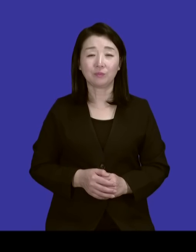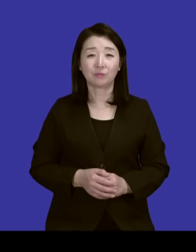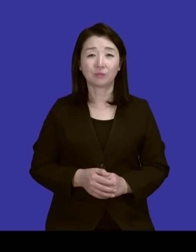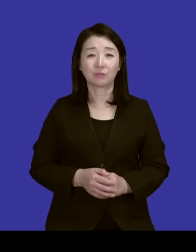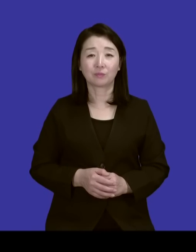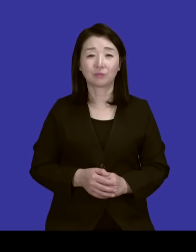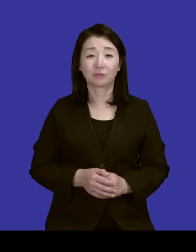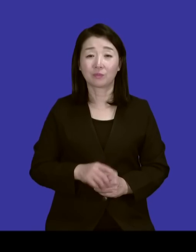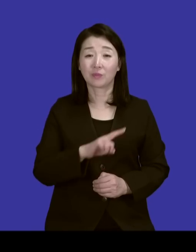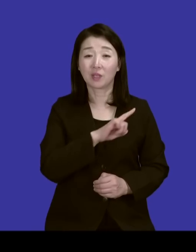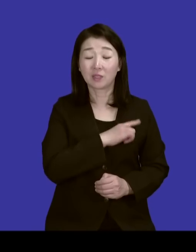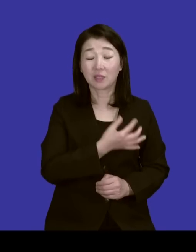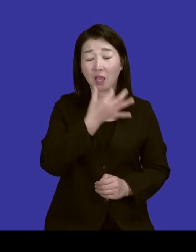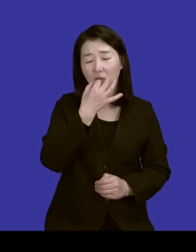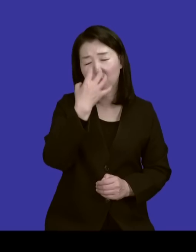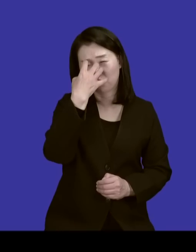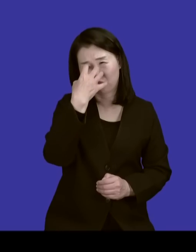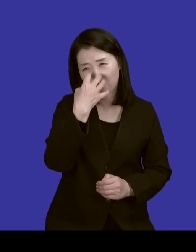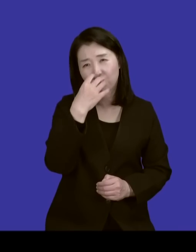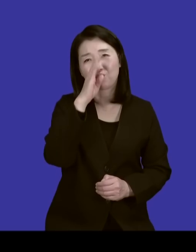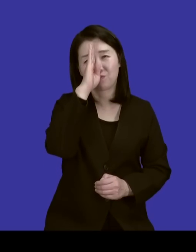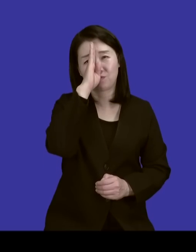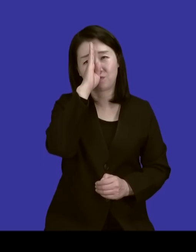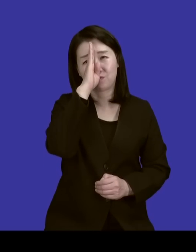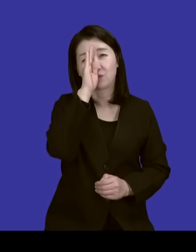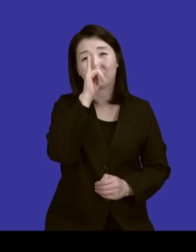제일 힘든 거는 우울함이었어요.